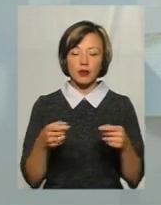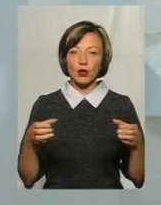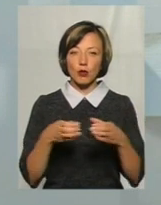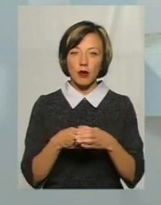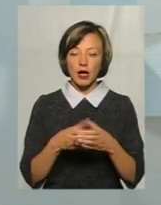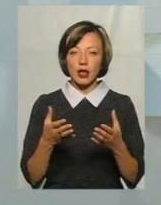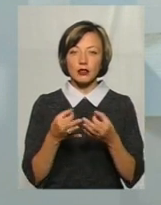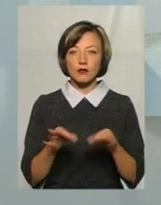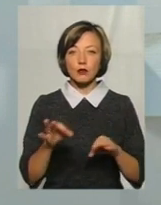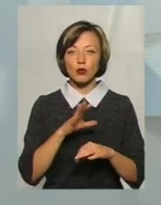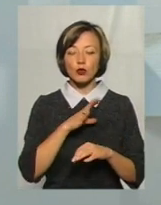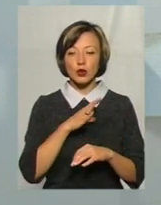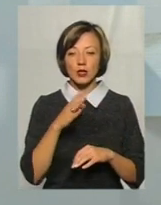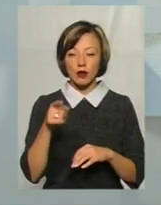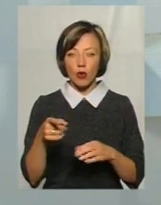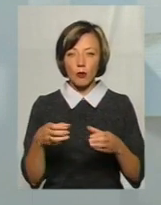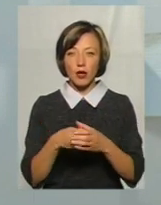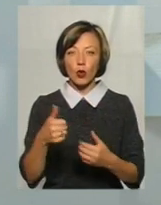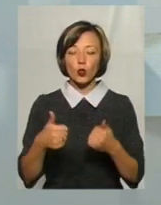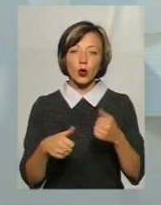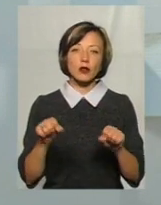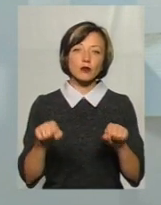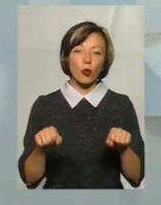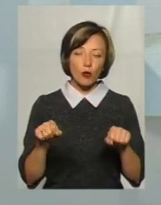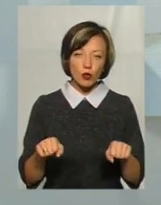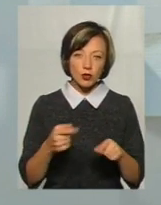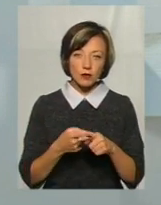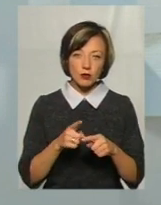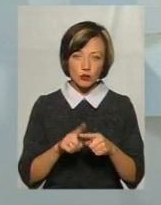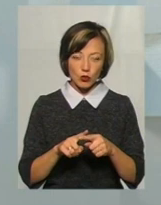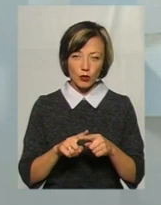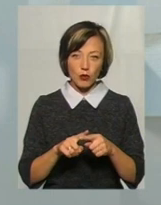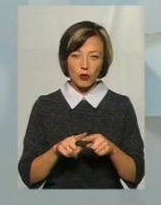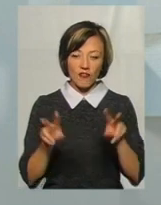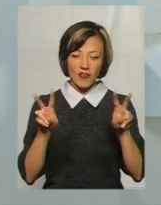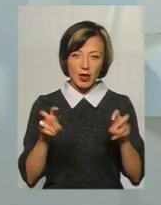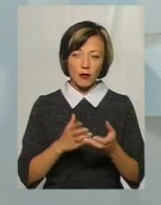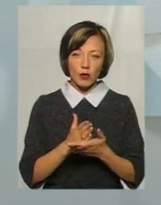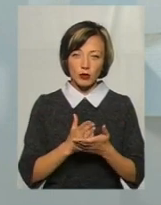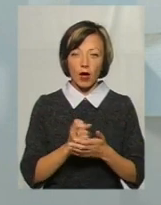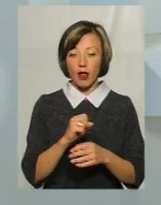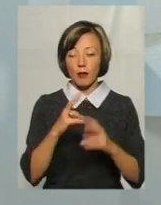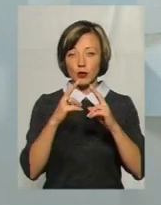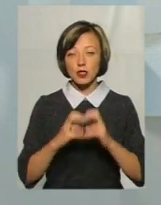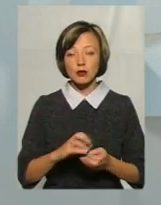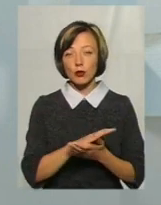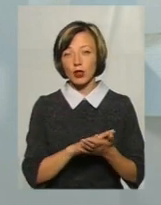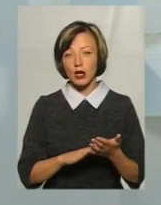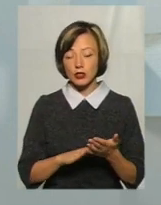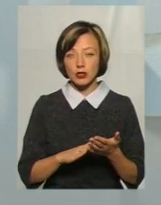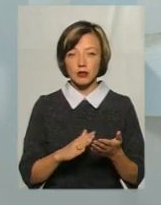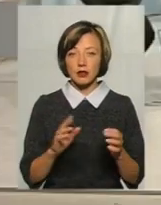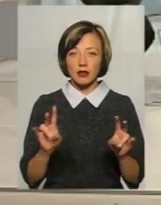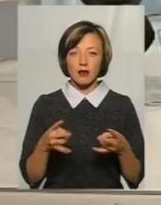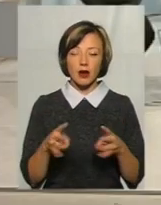дозволять бути їй конкурентно спроможною на цьому ринку. Але без цього дослідження подальше, я вважаю,